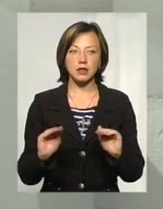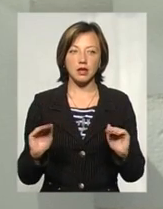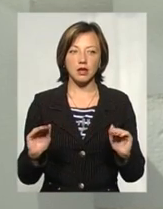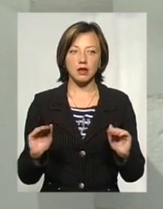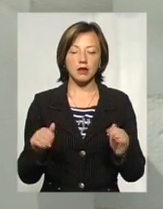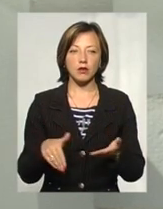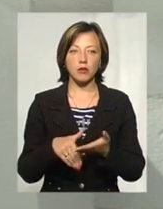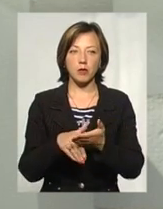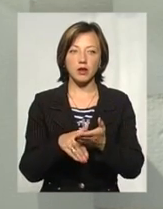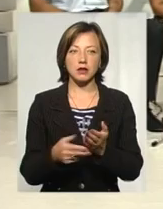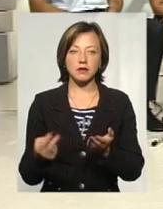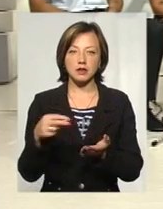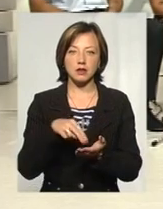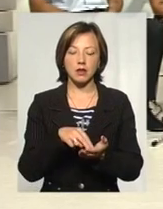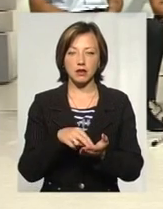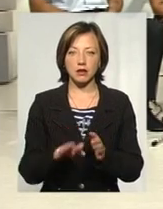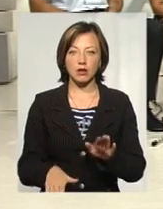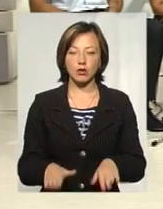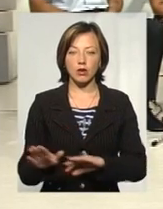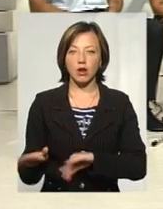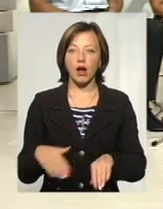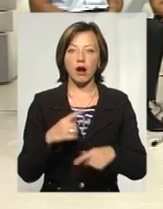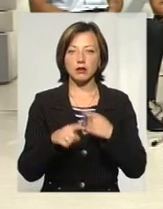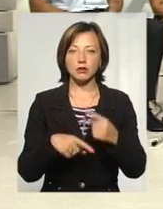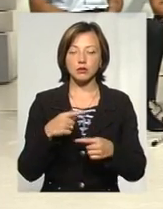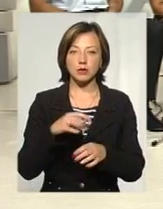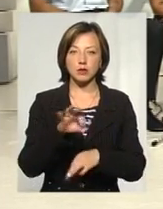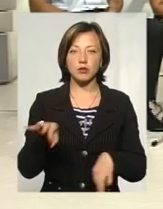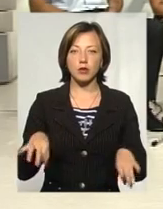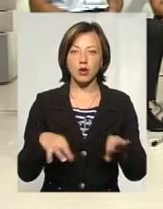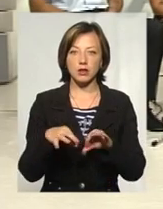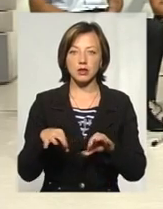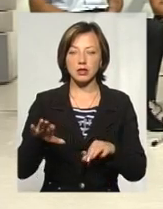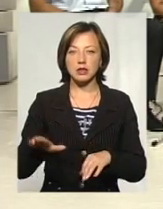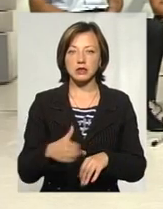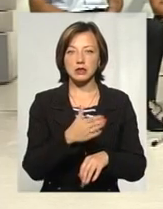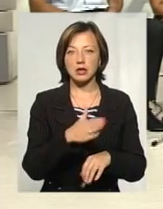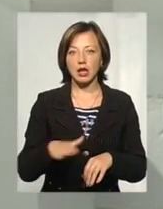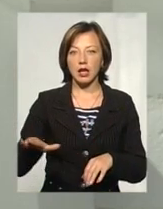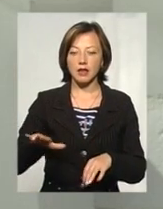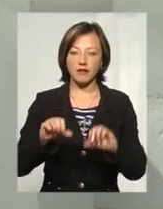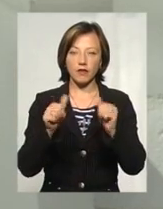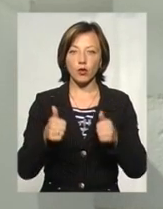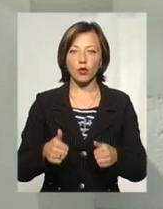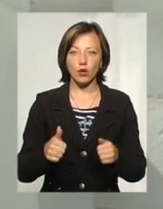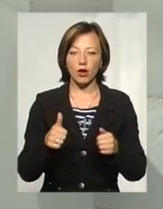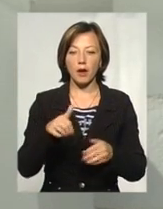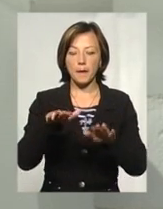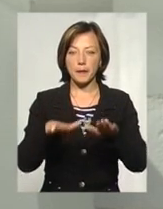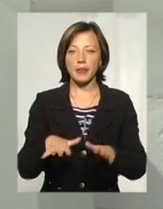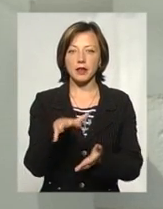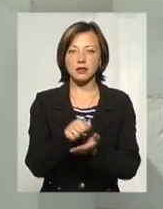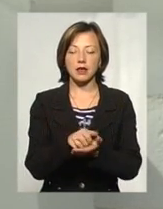допомагати їм стати на ноги. Наступний проєкт – це «Скейтфігура мінірампа». Цей проєкт передбачає створення локацій для